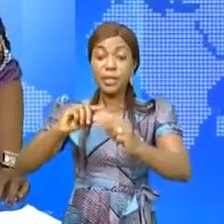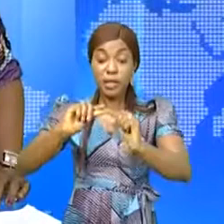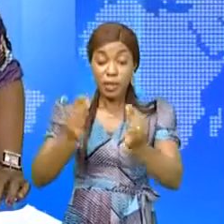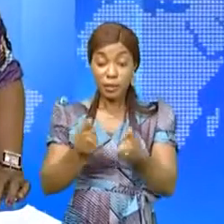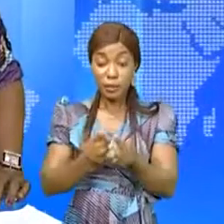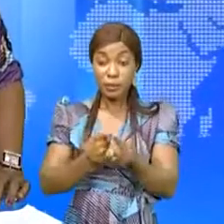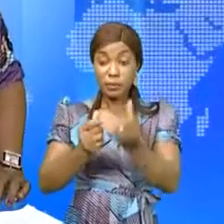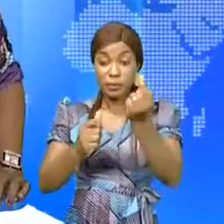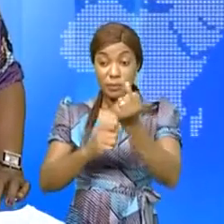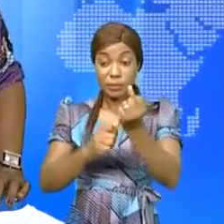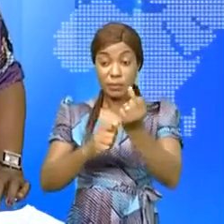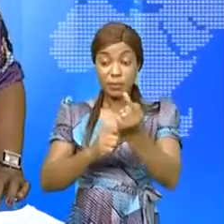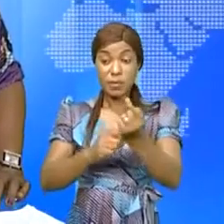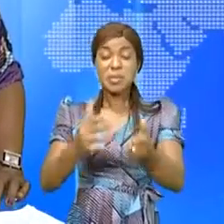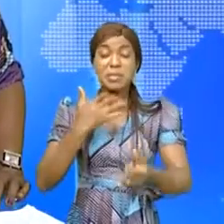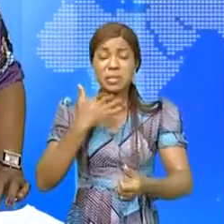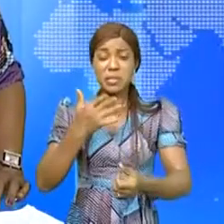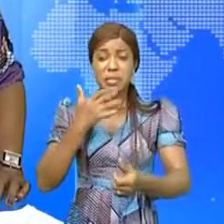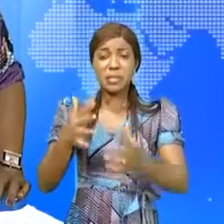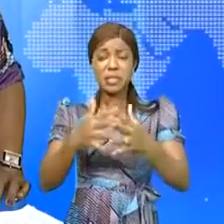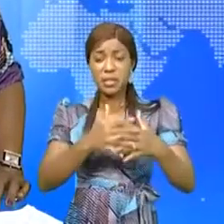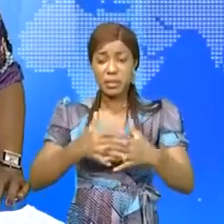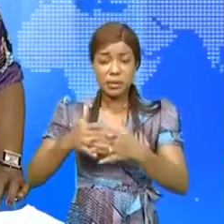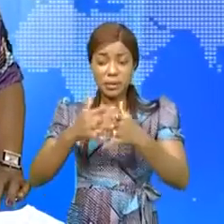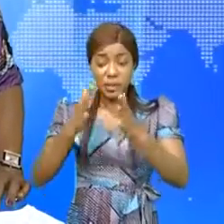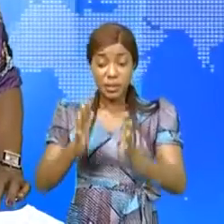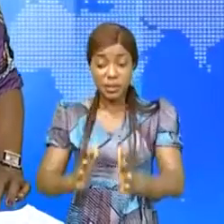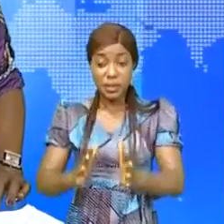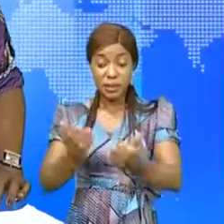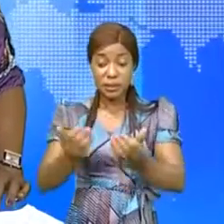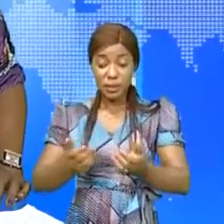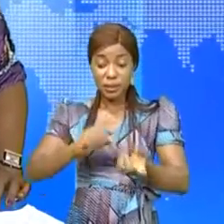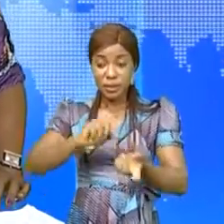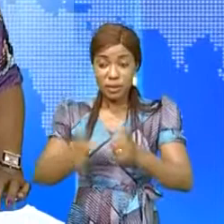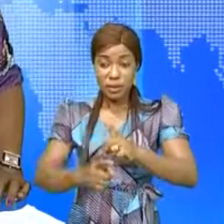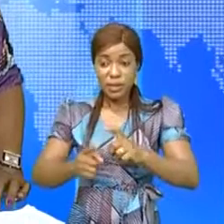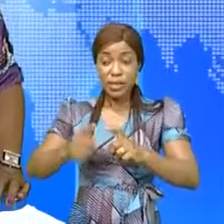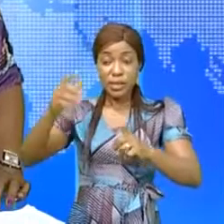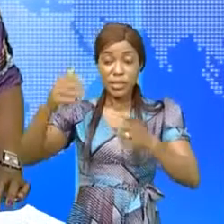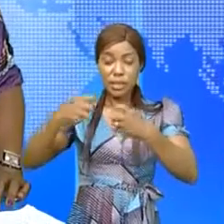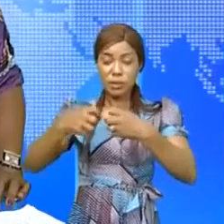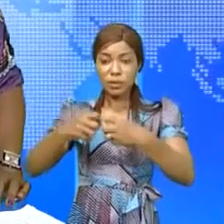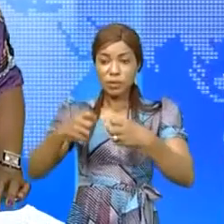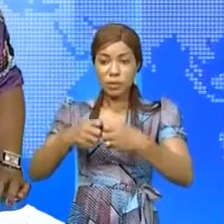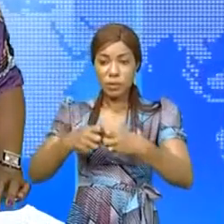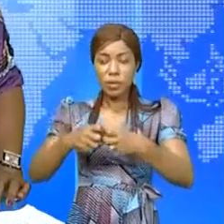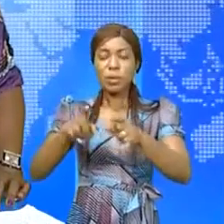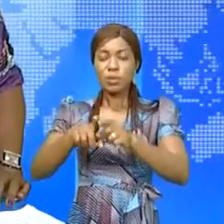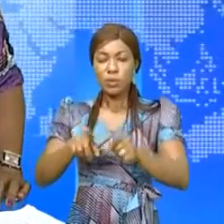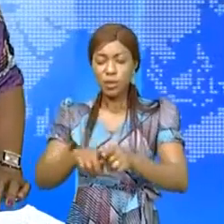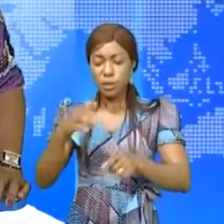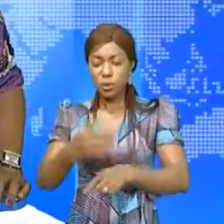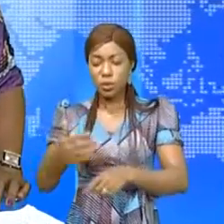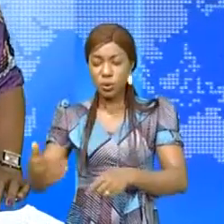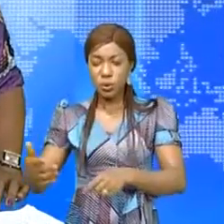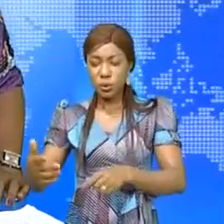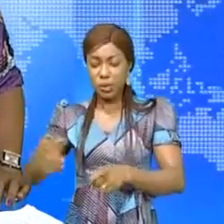'affaires américains compte investir dans le domaine de l'énergie et la transformation des produits alimentaires ainsi que des déchets. Il a fait